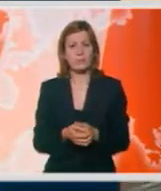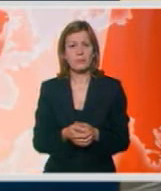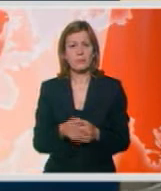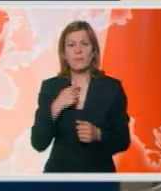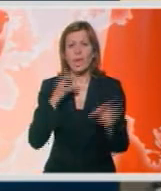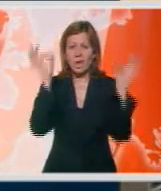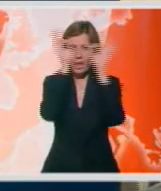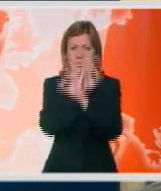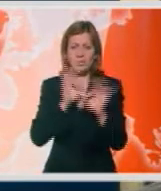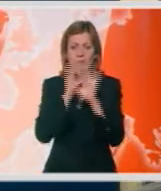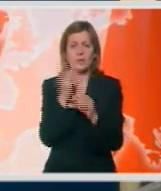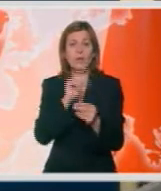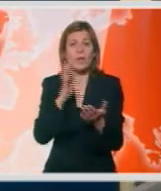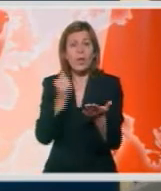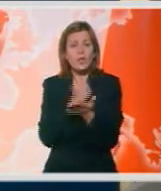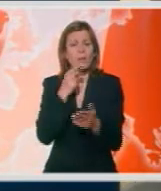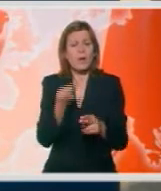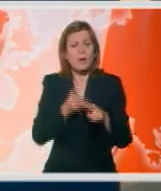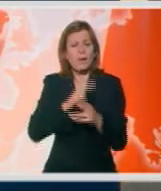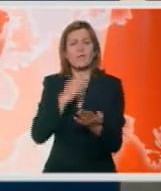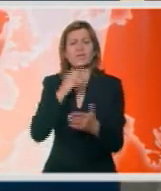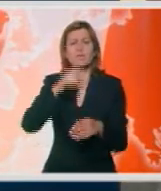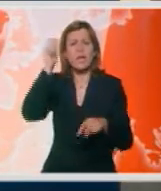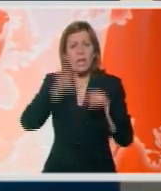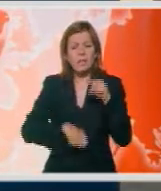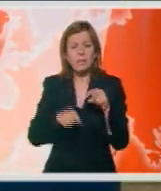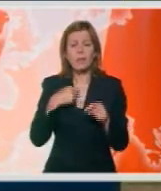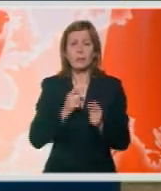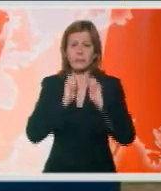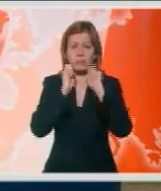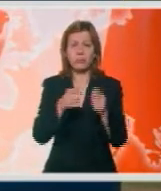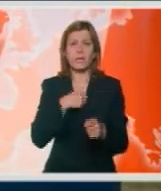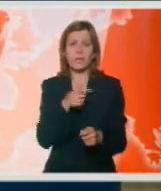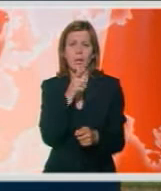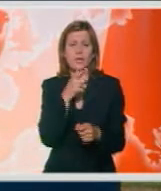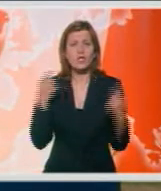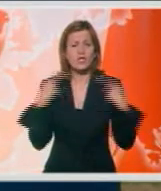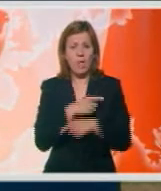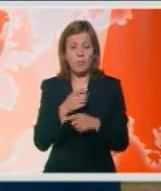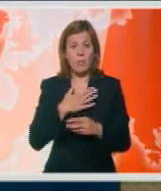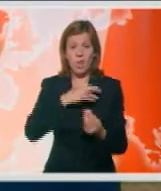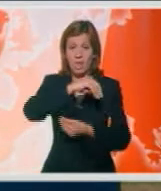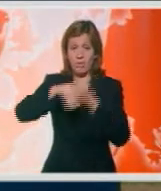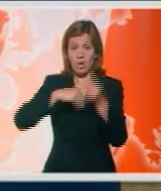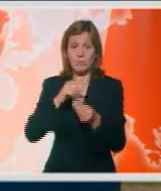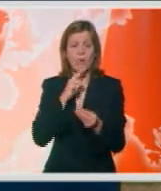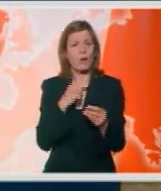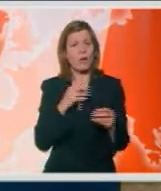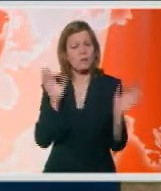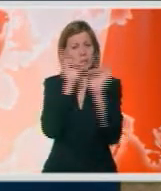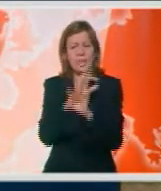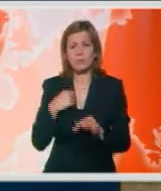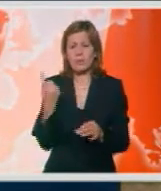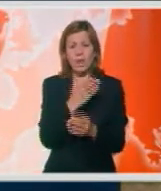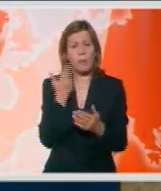Razočaran sam zato što nije dobio maksimalnu kaznu. Uložit ćemo žalbu. Moja porodica, koja nažalost nije sa